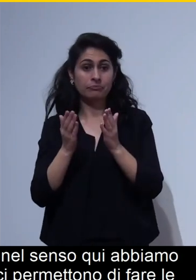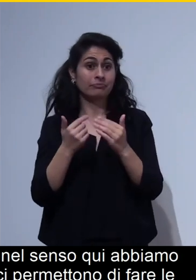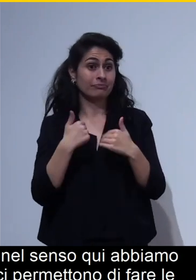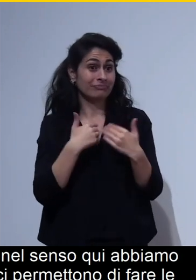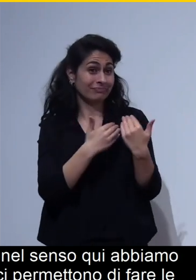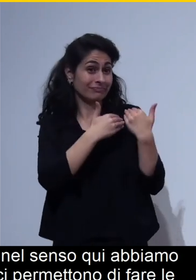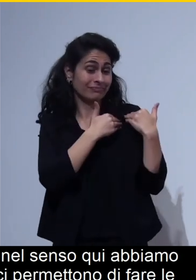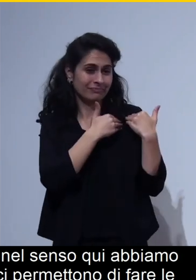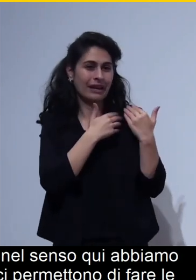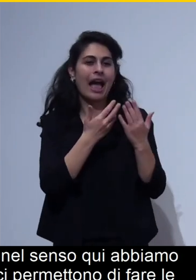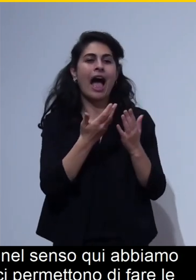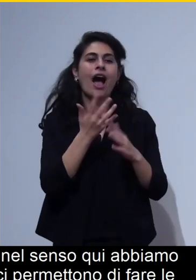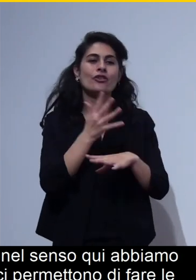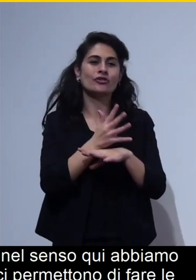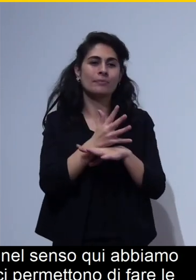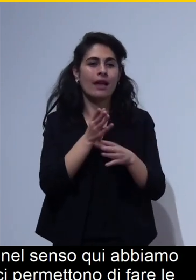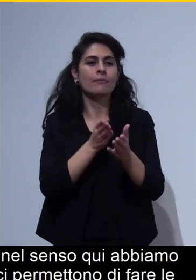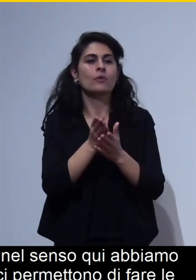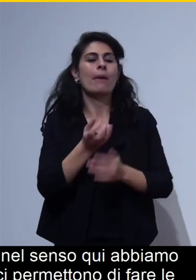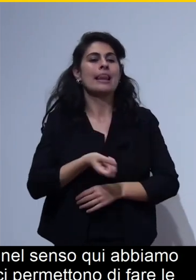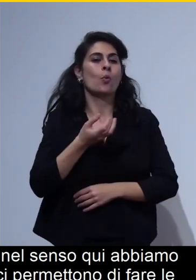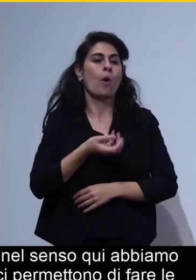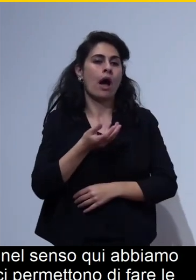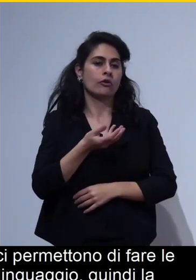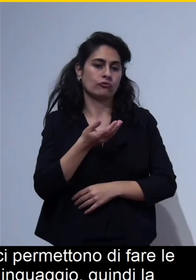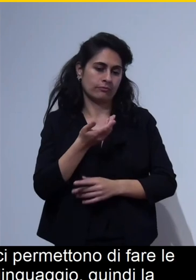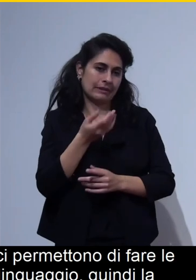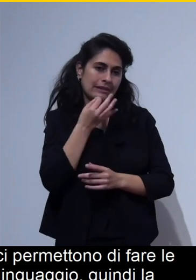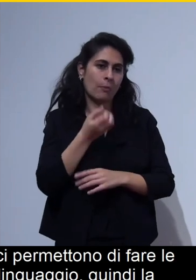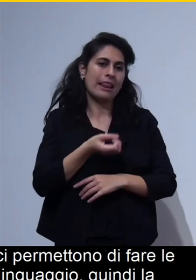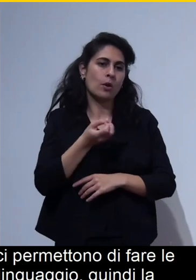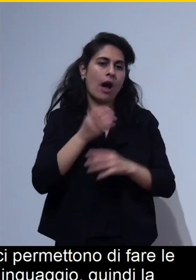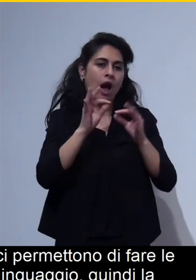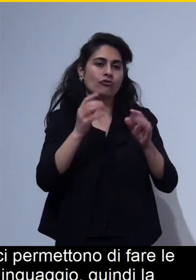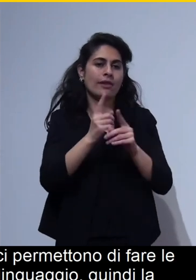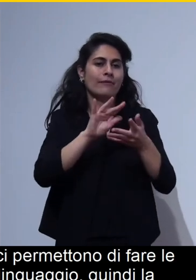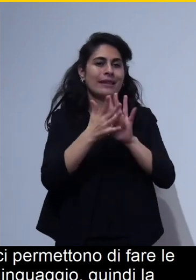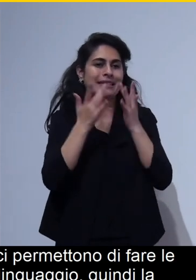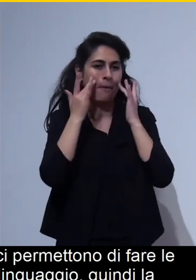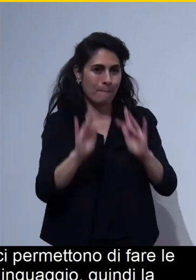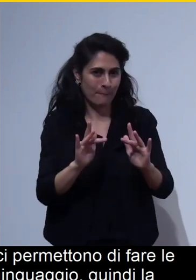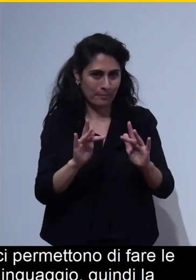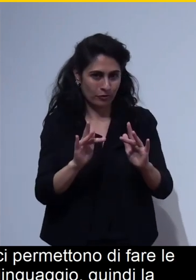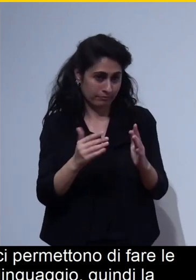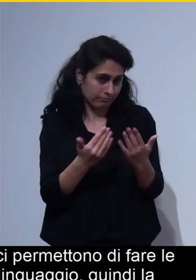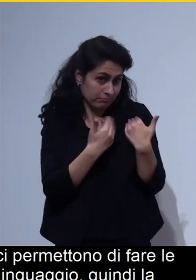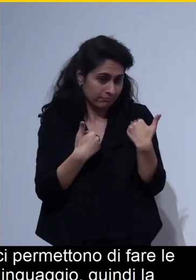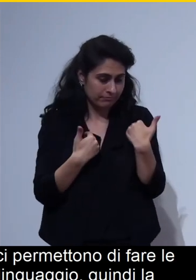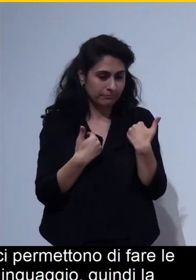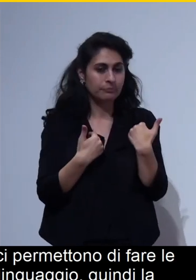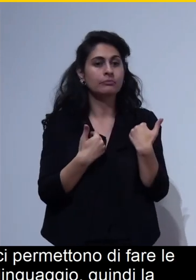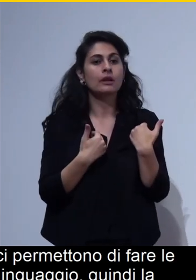linguaggio quindi la semplificazione del linguaggio a volte diciamo ovviamente dipende come ha detto Cristian dipende dall